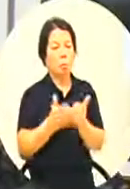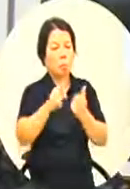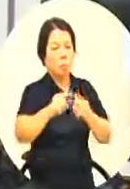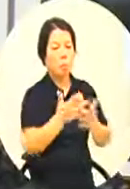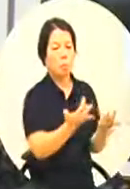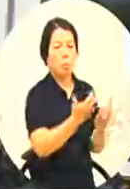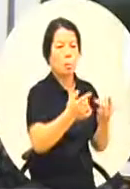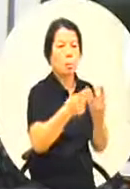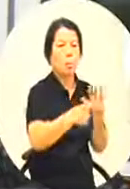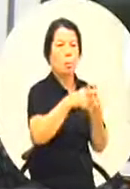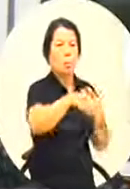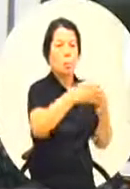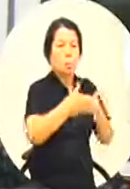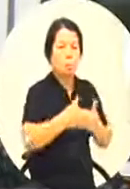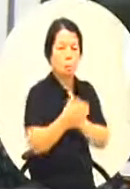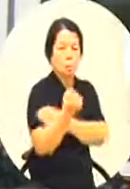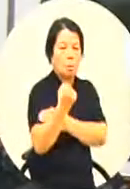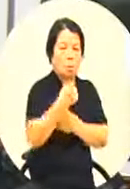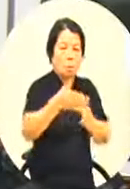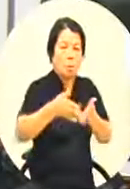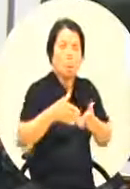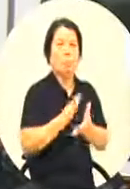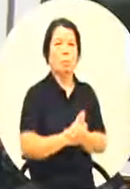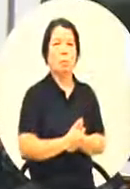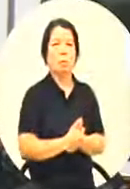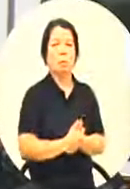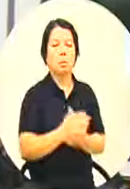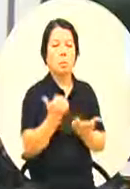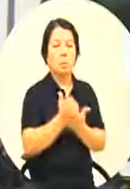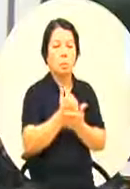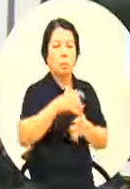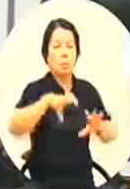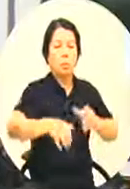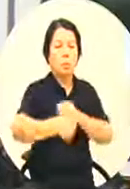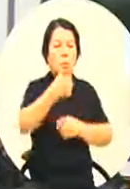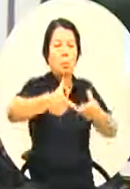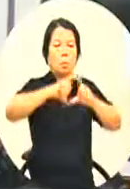部分你们确实需要再努力一点那关于这一点我是不是可以请局长回复一下